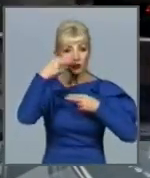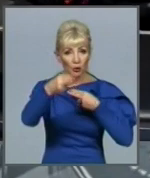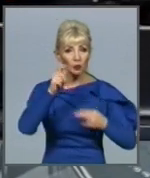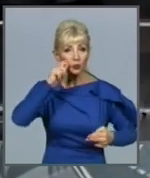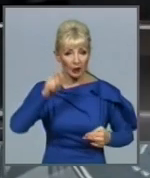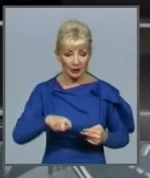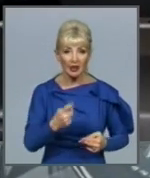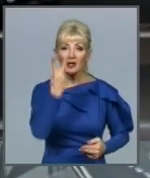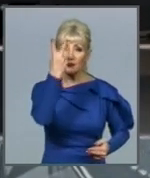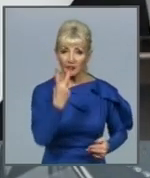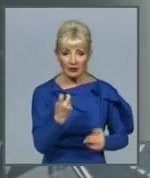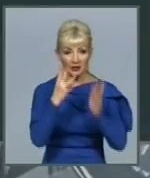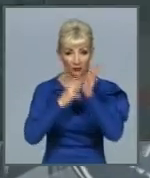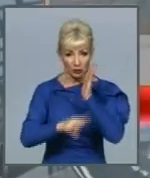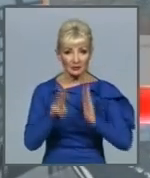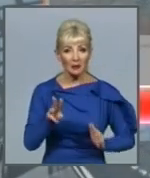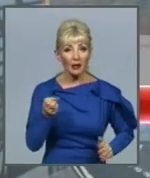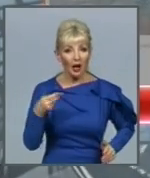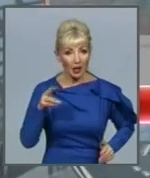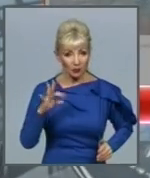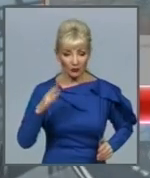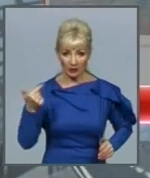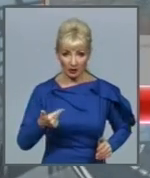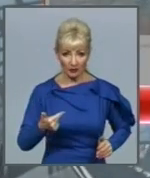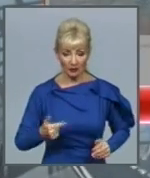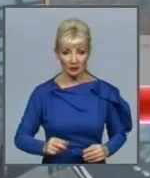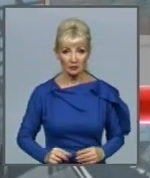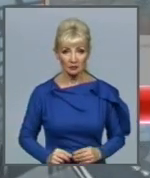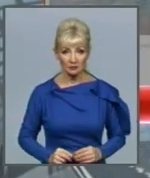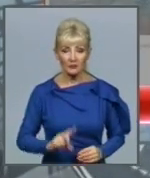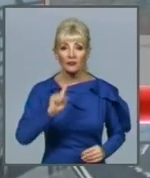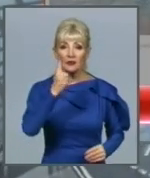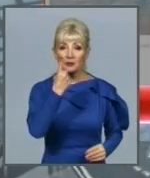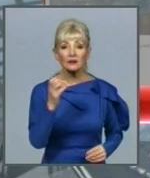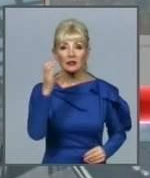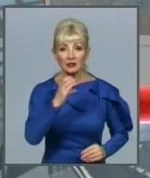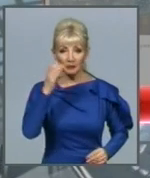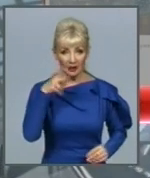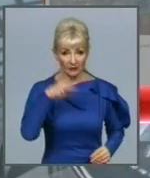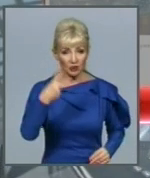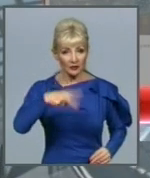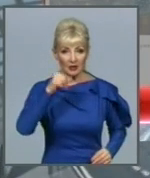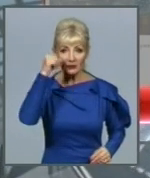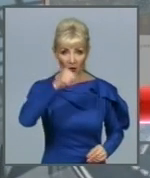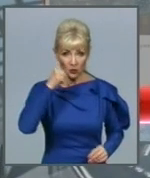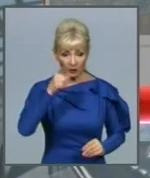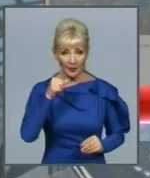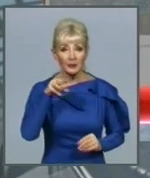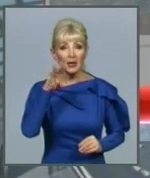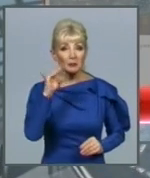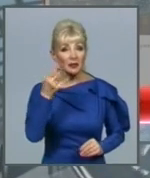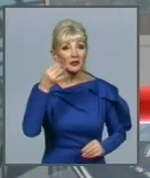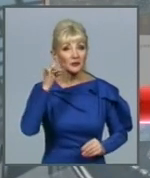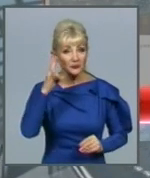мільярдів гривень. 1 вересня 2020 року Мінфін погасила другу сесію